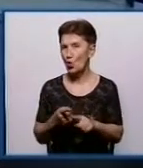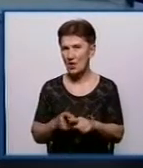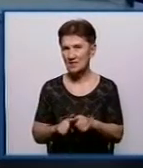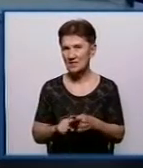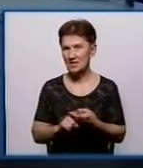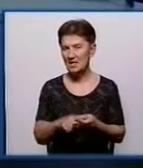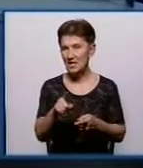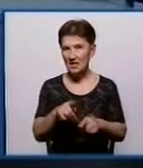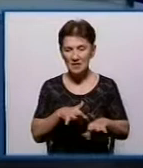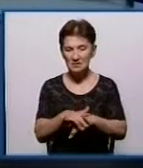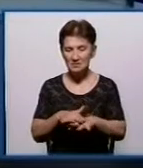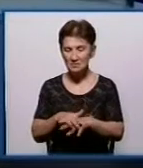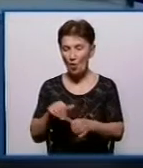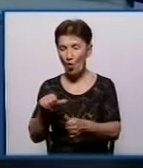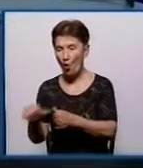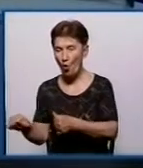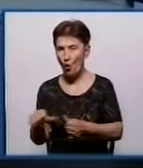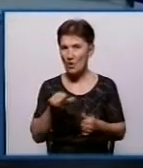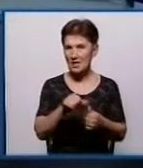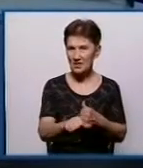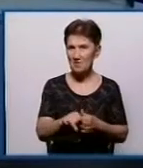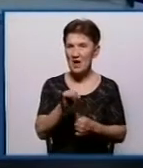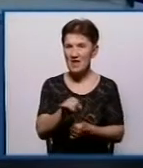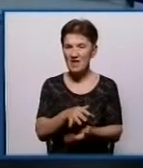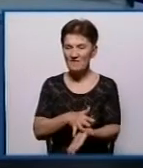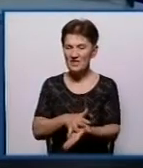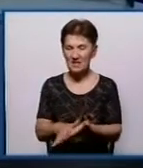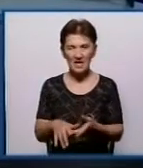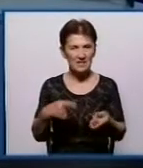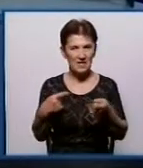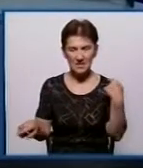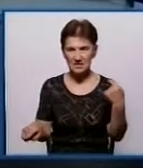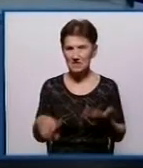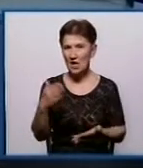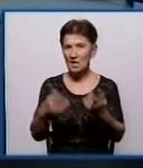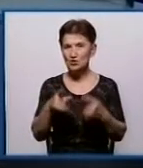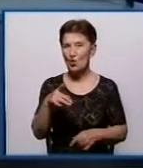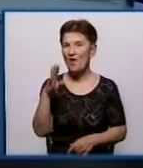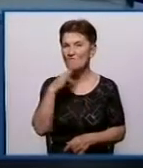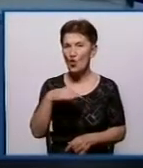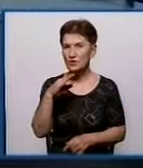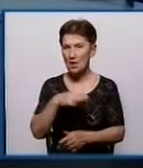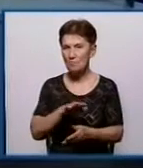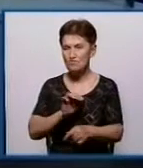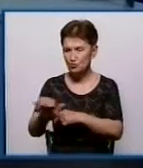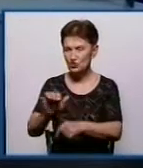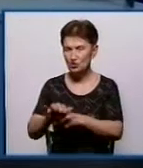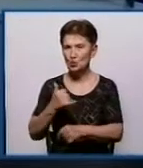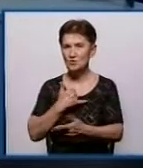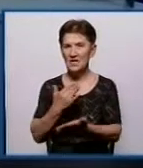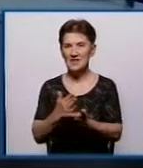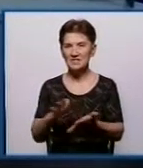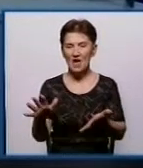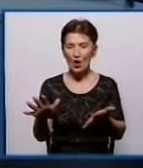тарифи рахуються окремо. І витрати несуться різні. Якщо на водопостачання в нас є такі витрати, як очистка